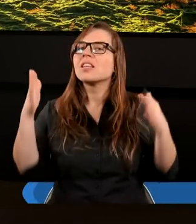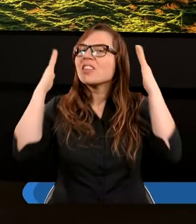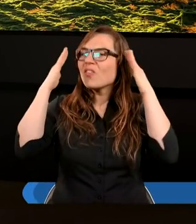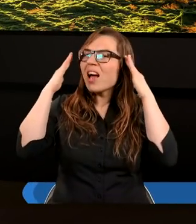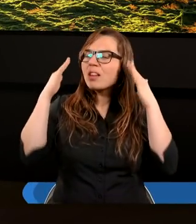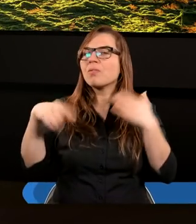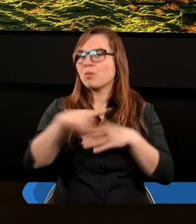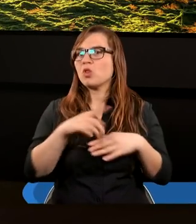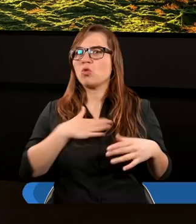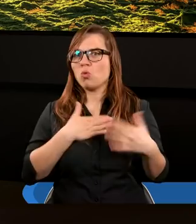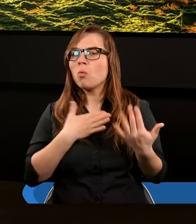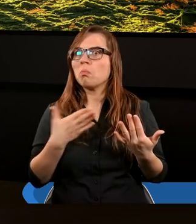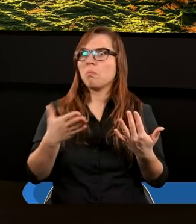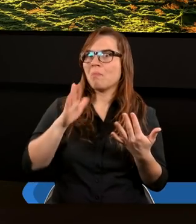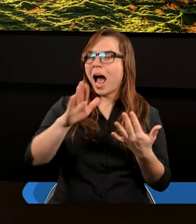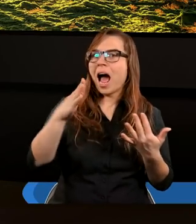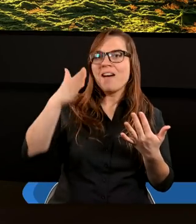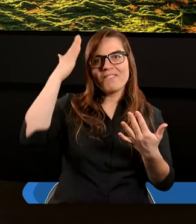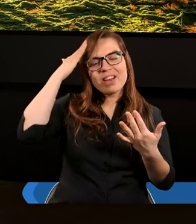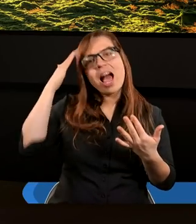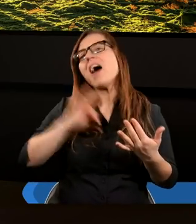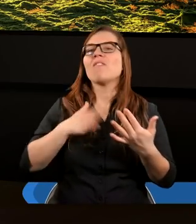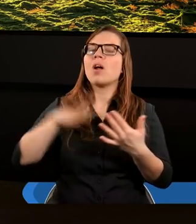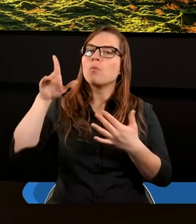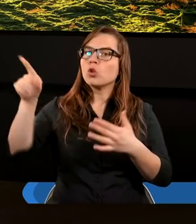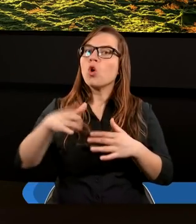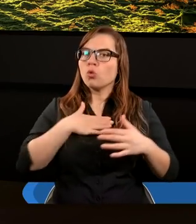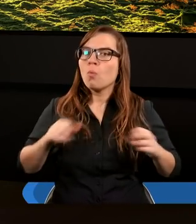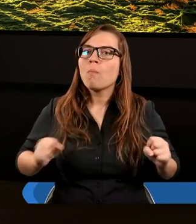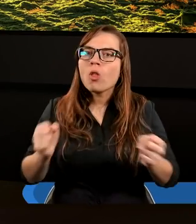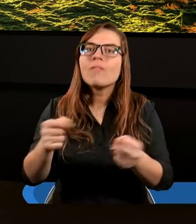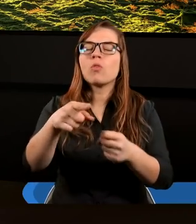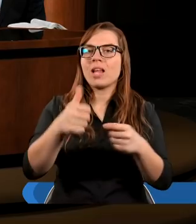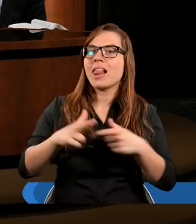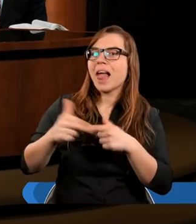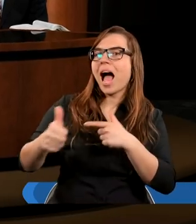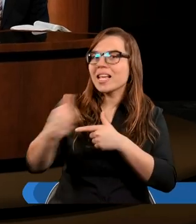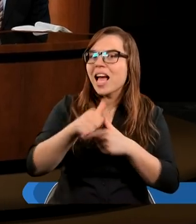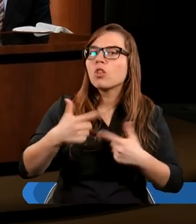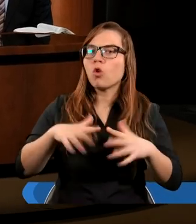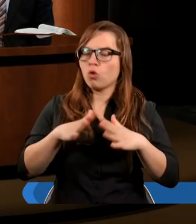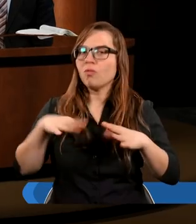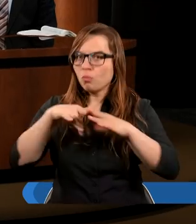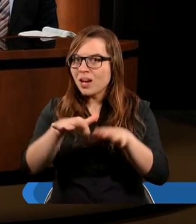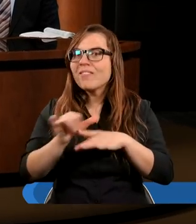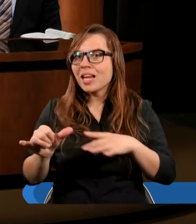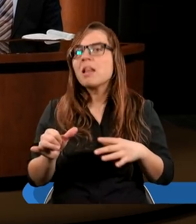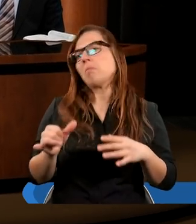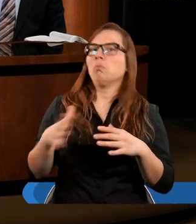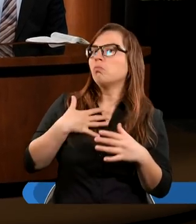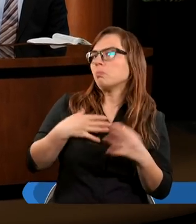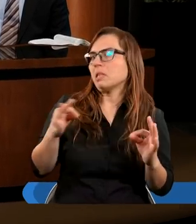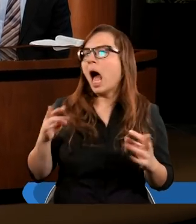w ogóle w jakiś sposób motywuje nas do tej jedności, czy wpływa na tą jedność Kościoła? No i jak najbardziej, dlatego że